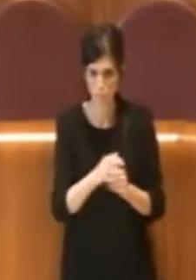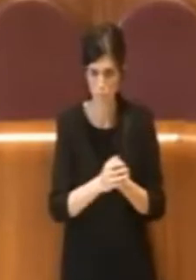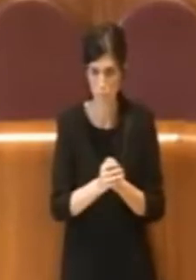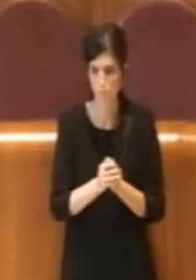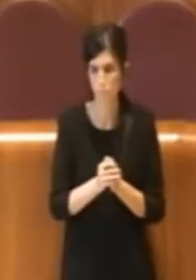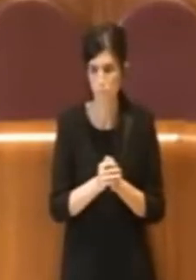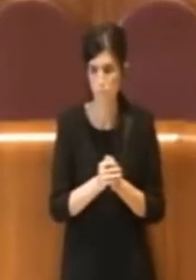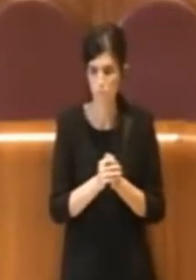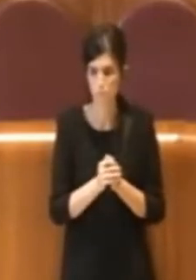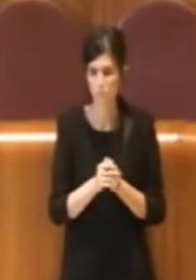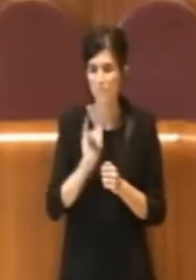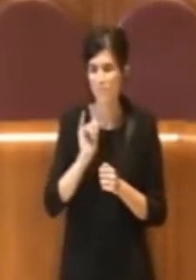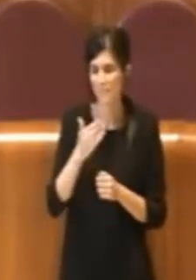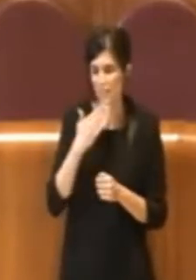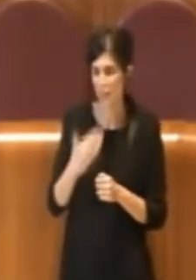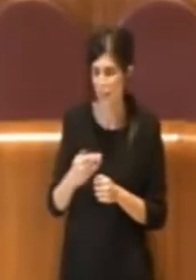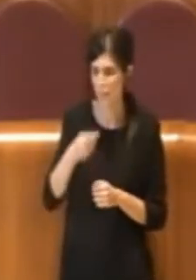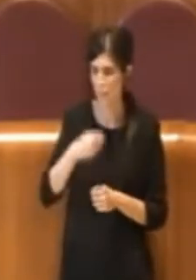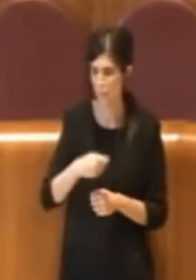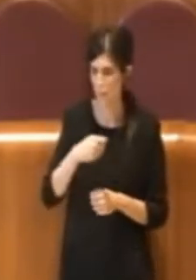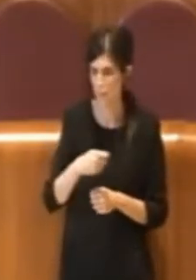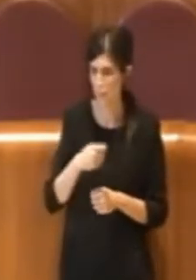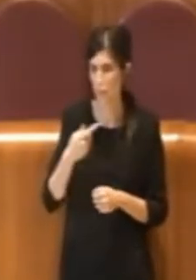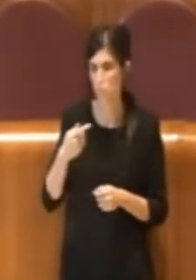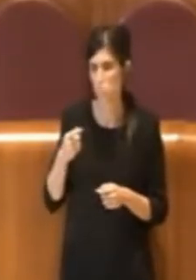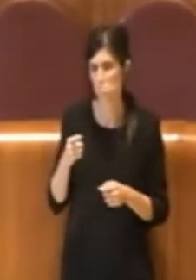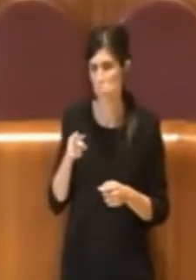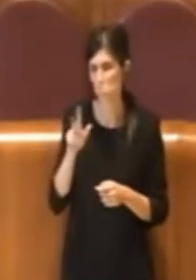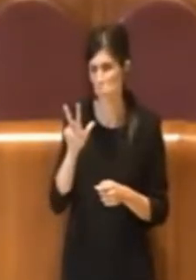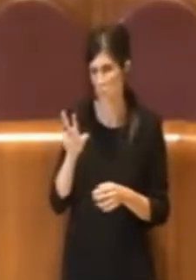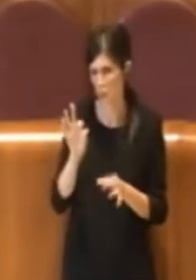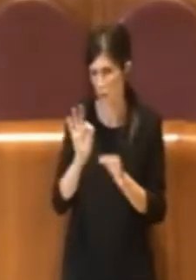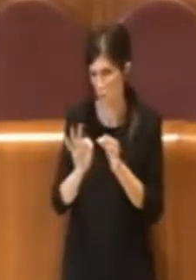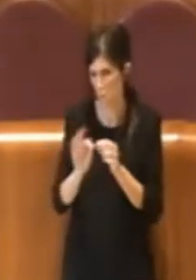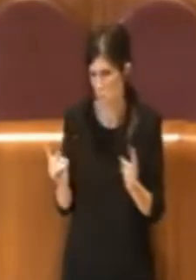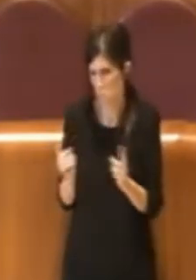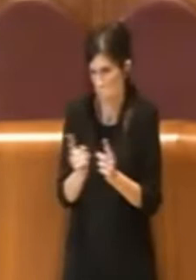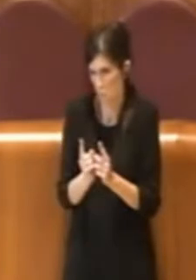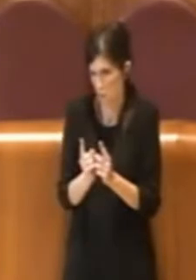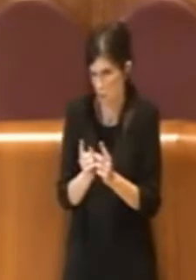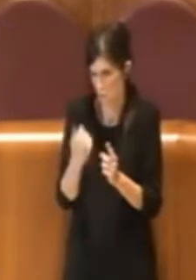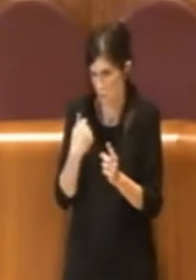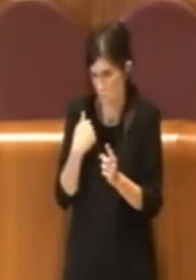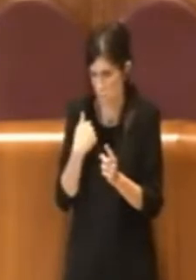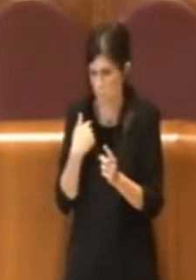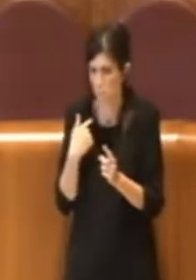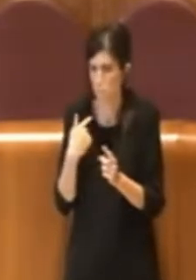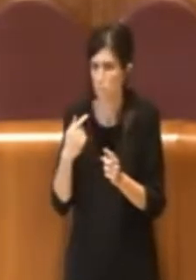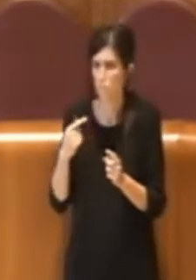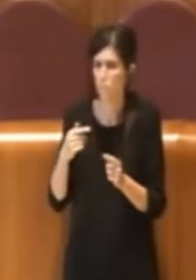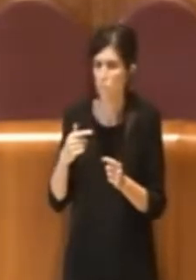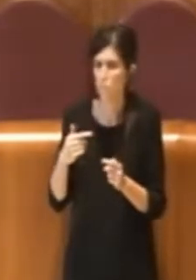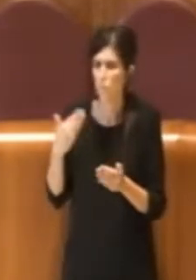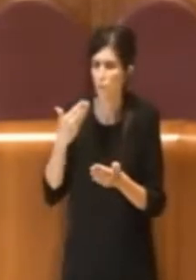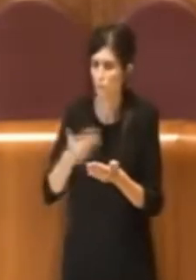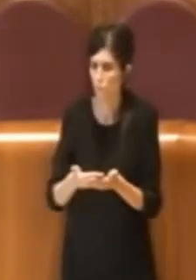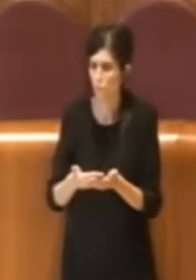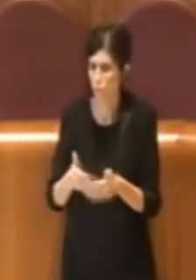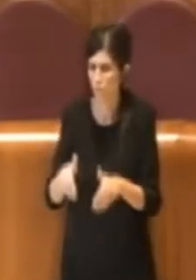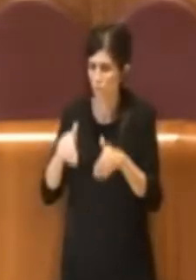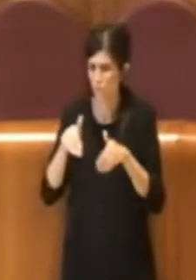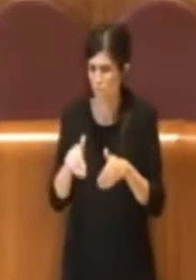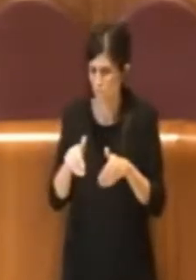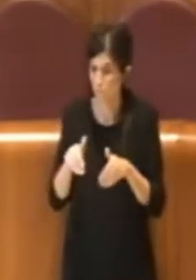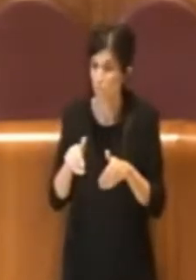Sì, grazie Presidente, anche meno per consegnare il voto di astensione su questa mozione, specificando perché per quanto